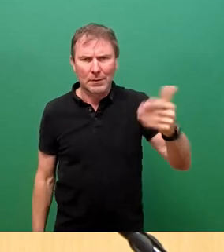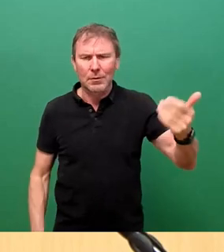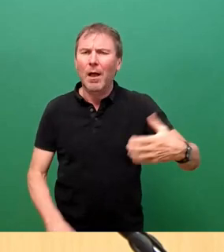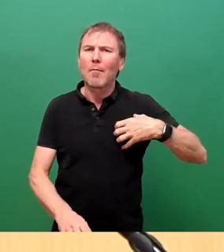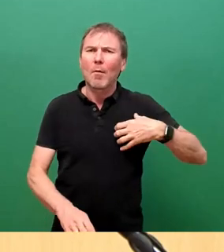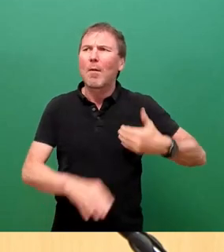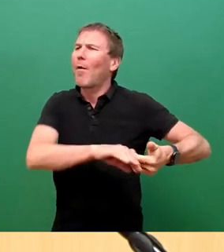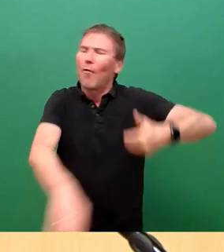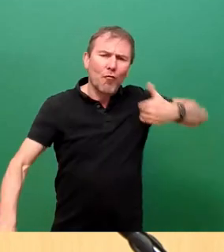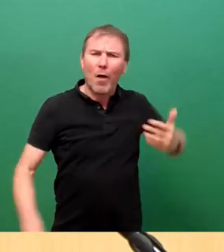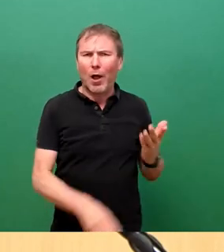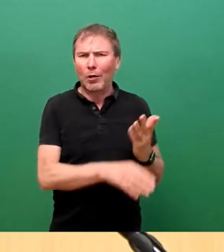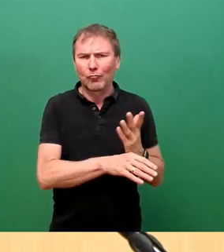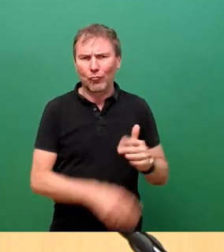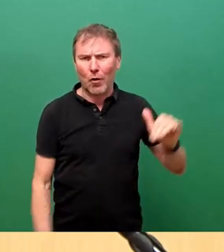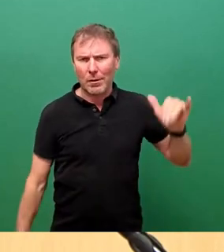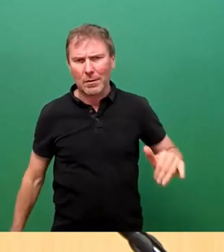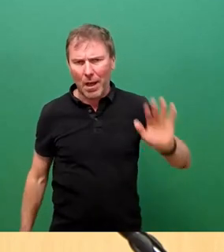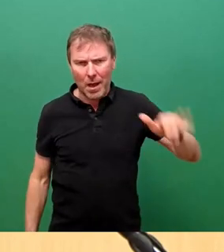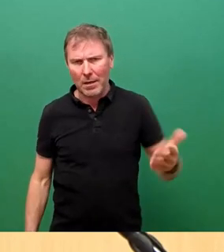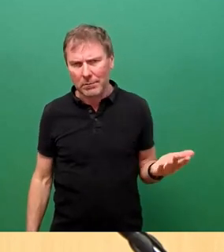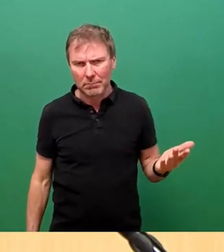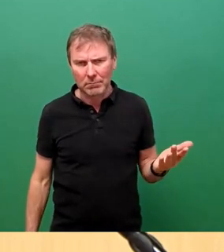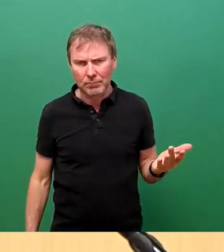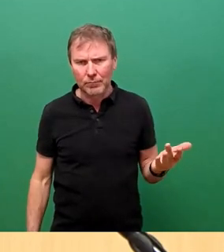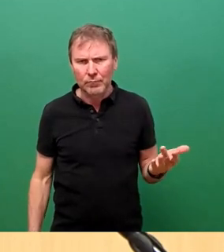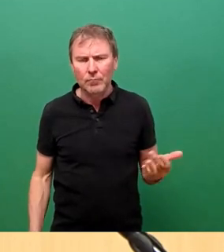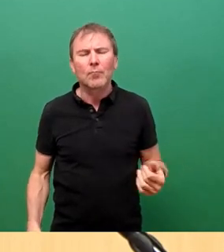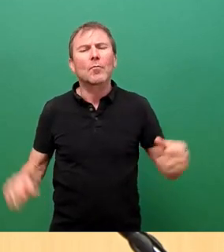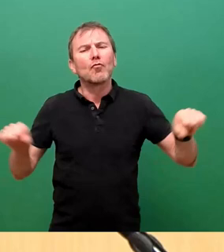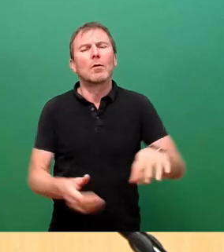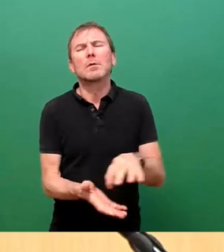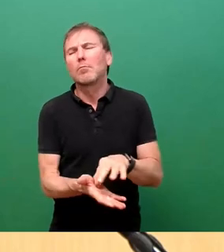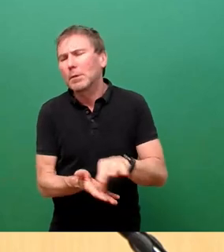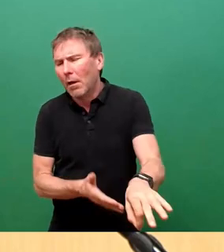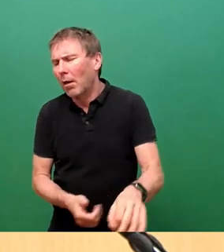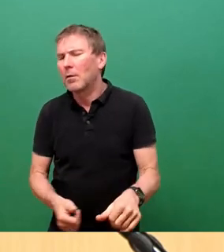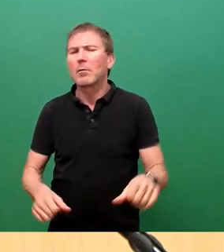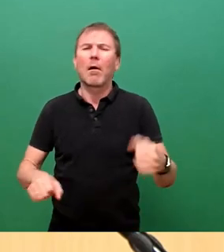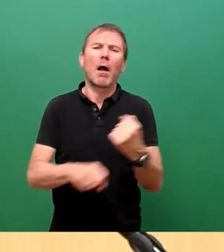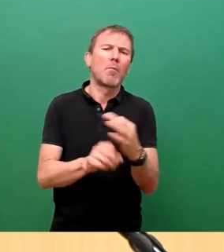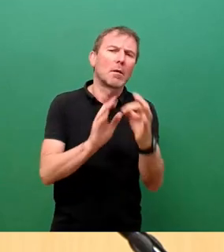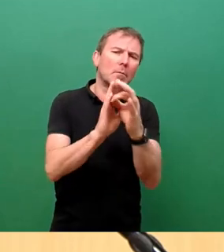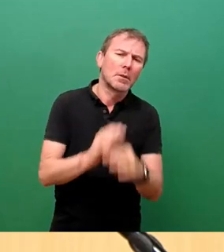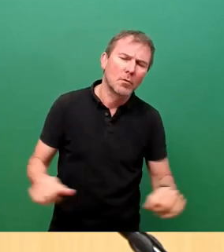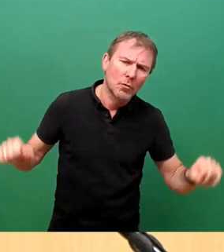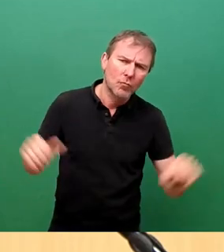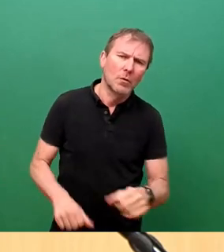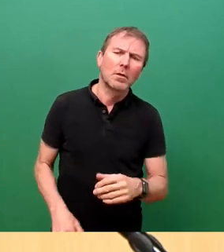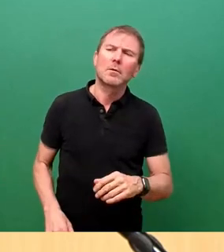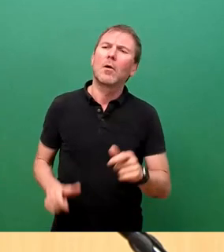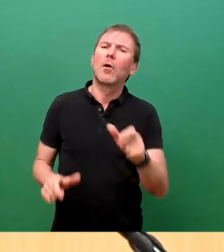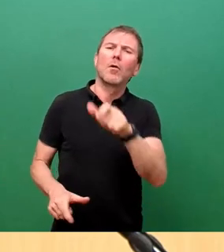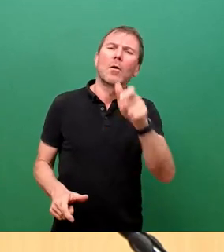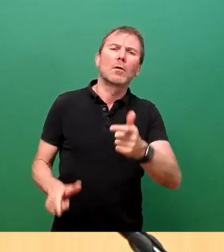schon vorher hatten. Das zu schlecht bezahlt, zu schlechter Arbeitsbedingungen und so weiter. Uns fehlen einfach die